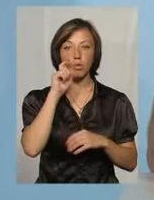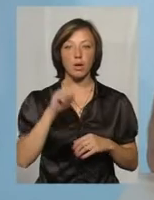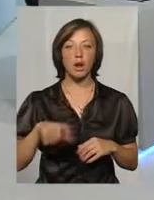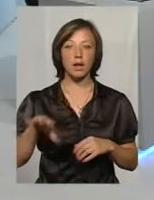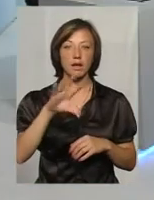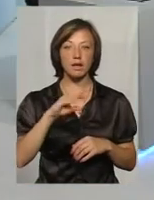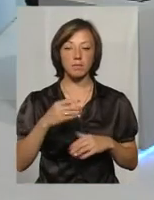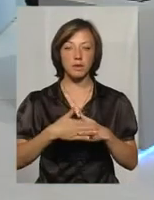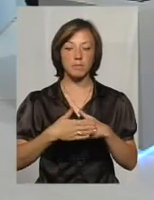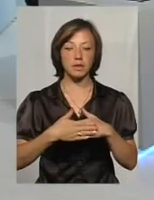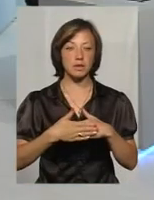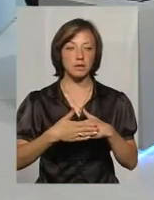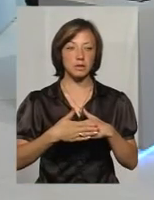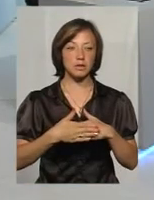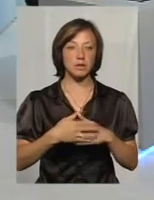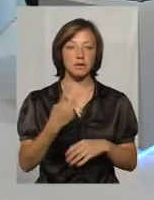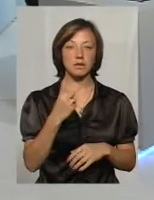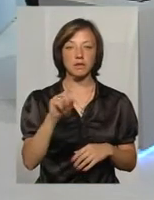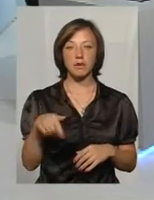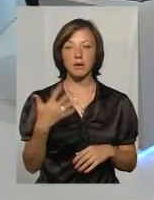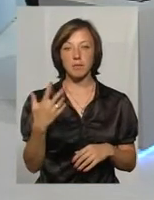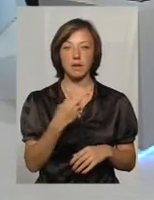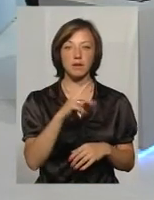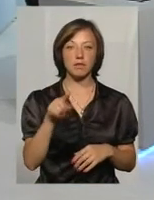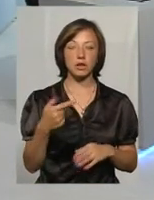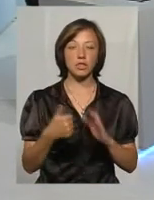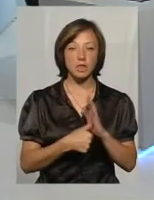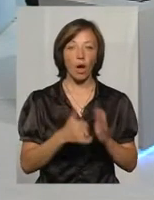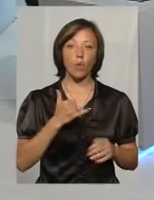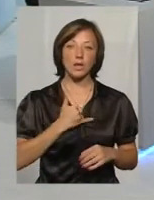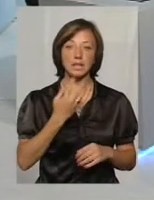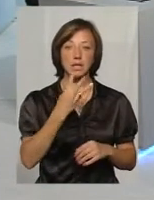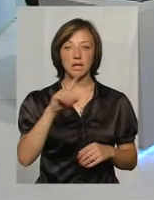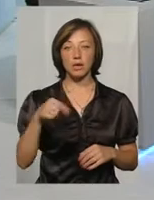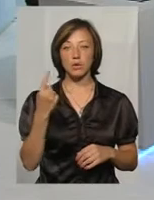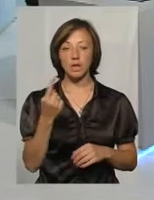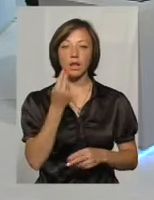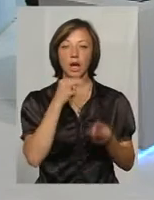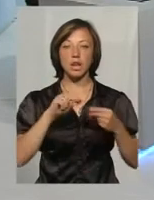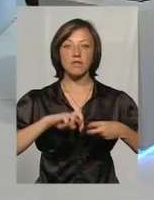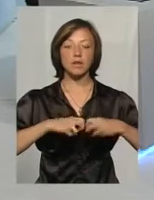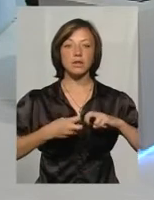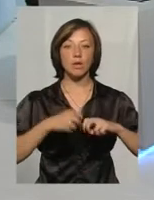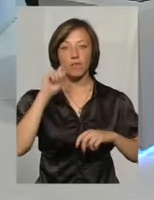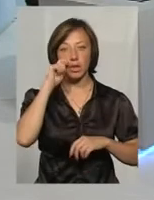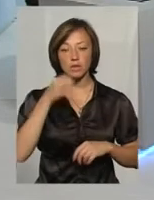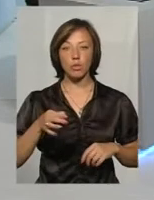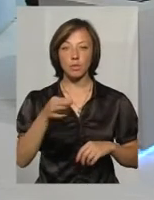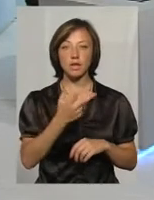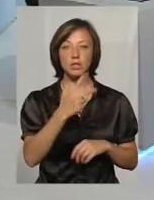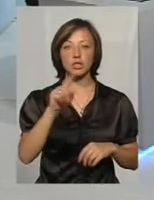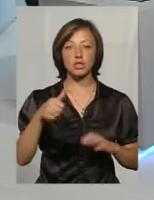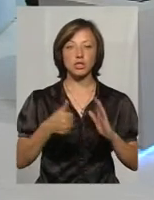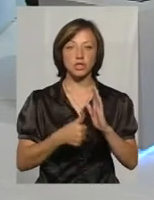приблизно 2,5-2,6. У нас 3,1. Найкращі показники – це Івано-Франківська і Волинська область. Там по 3